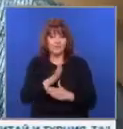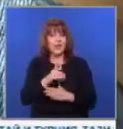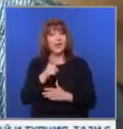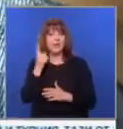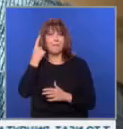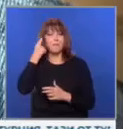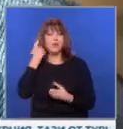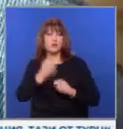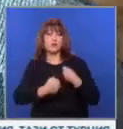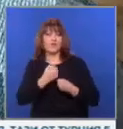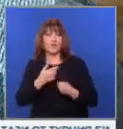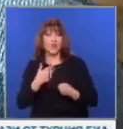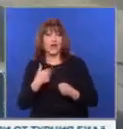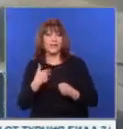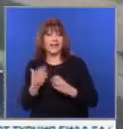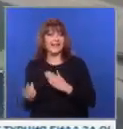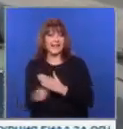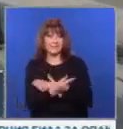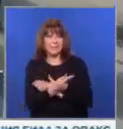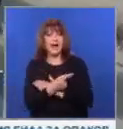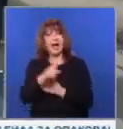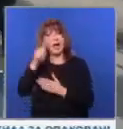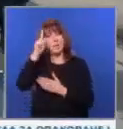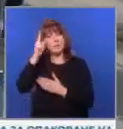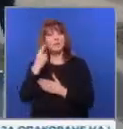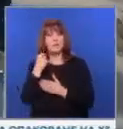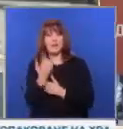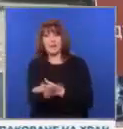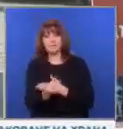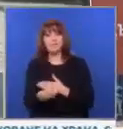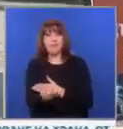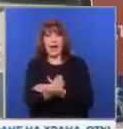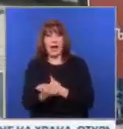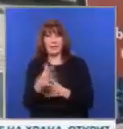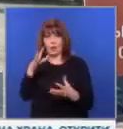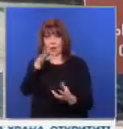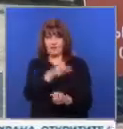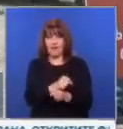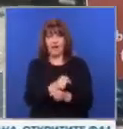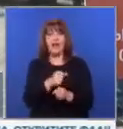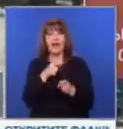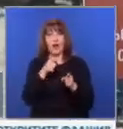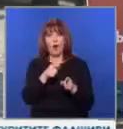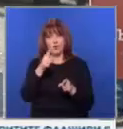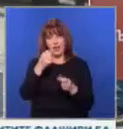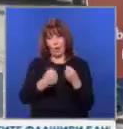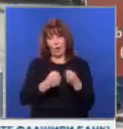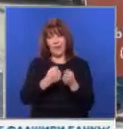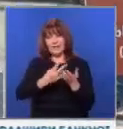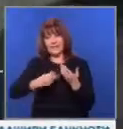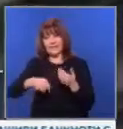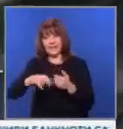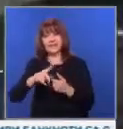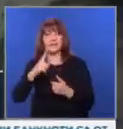иска да избяга и започнала да тича след колата. Автомобилът все пак спрял, а отвътре излязла жена с малко дете. Тя обаче